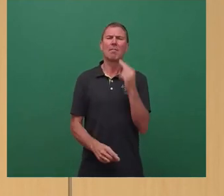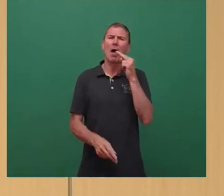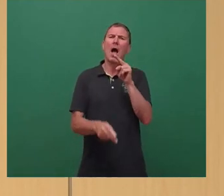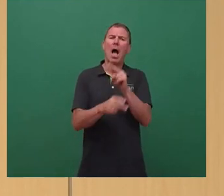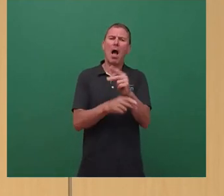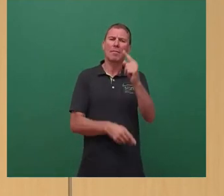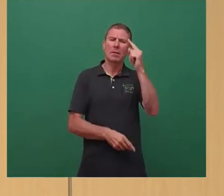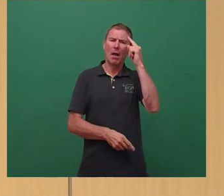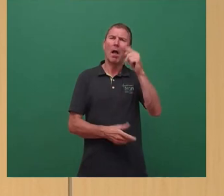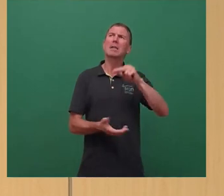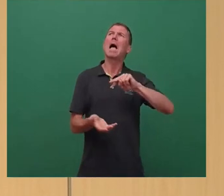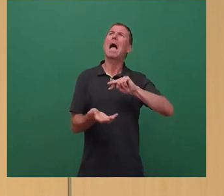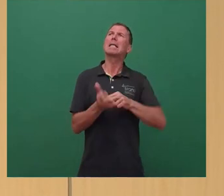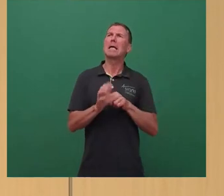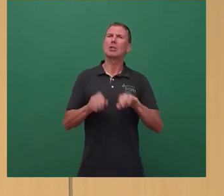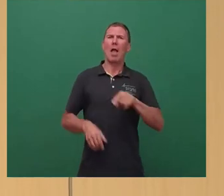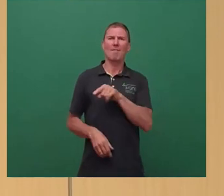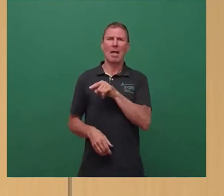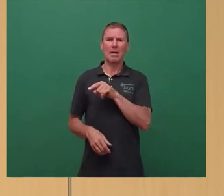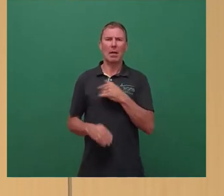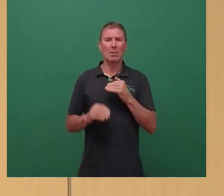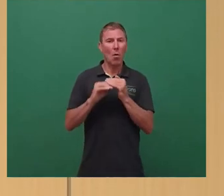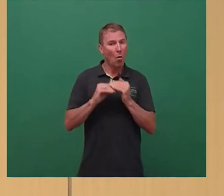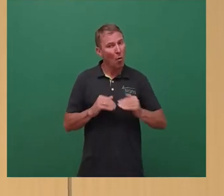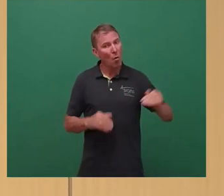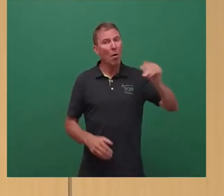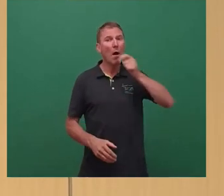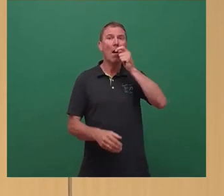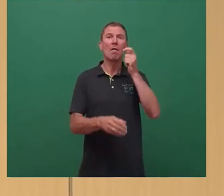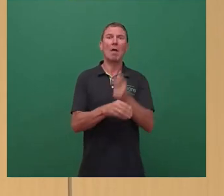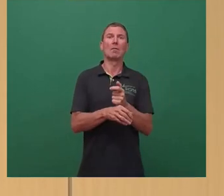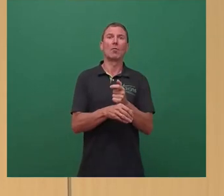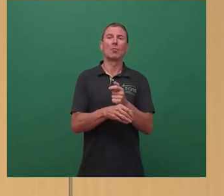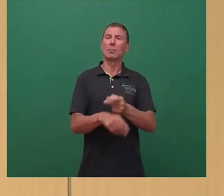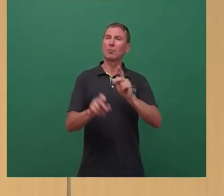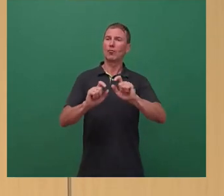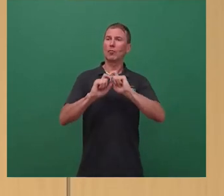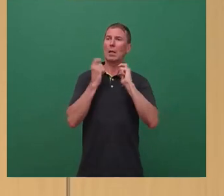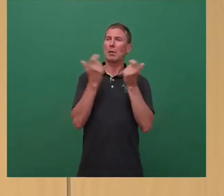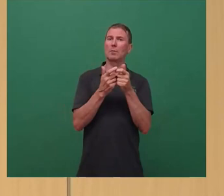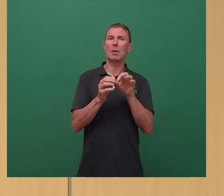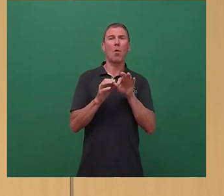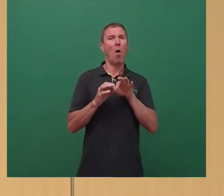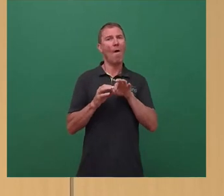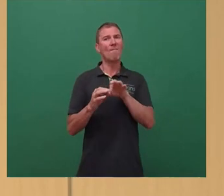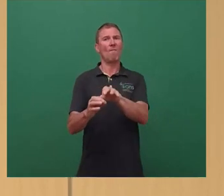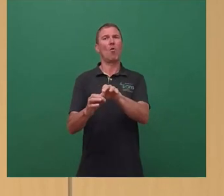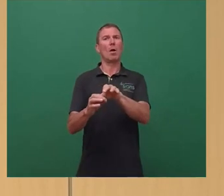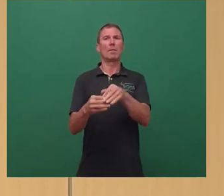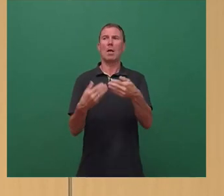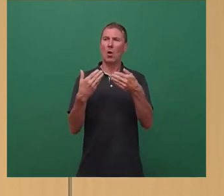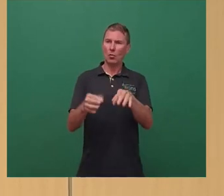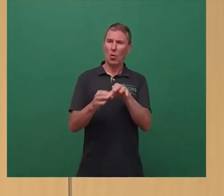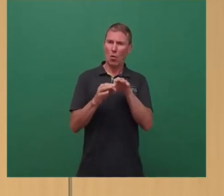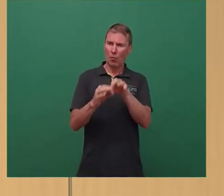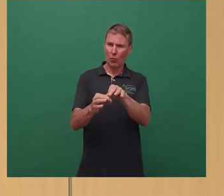technischen Werke ist, hat eine ganz hohe Verantwortung, den Stadtkonzern insgesamt zu führen und auch so nachhaltig zu führen, dass wir ein